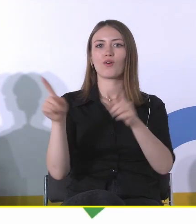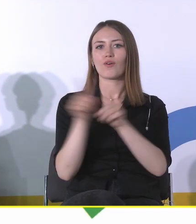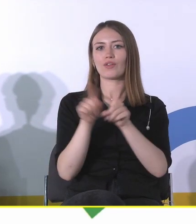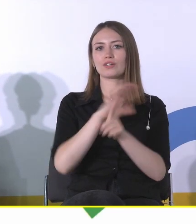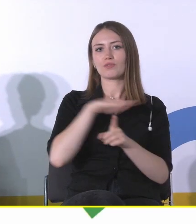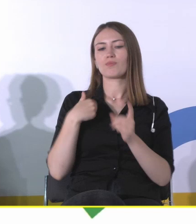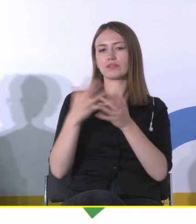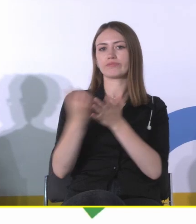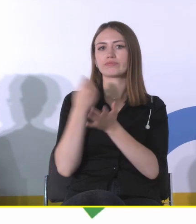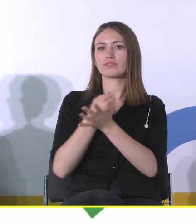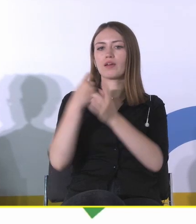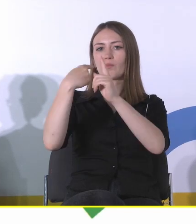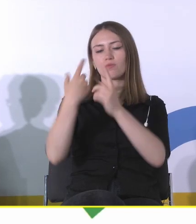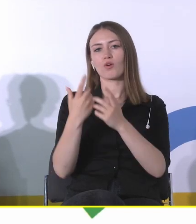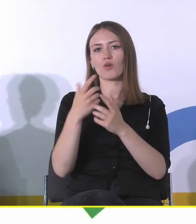dobrych wniosków.